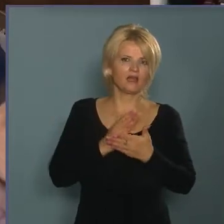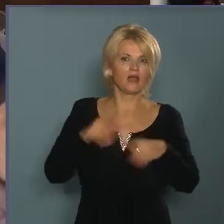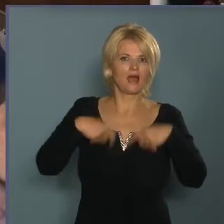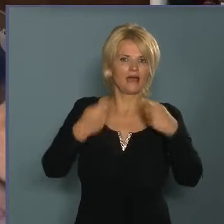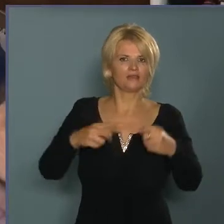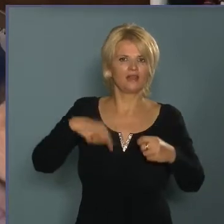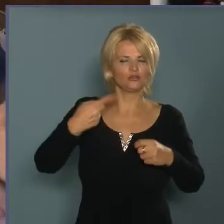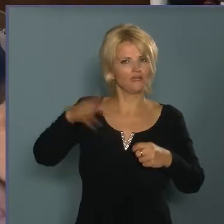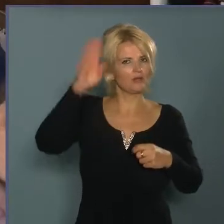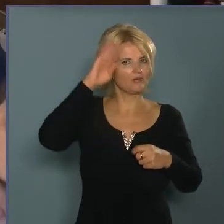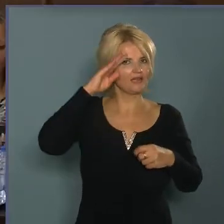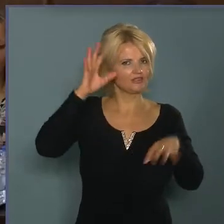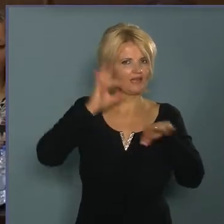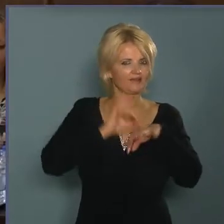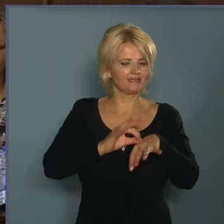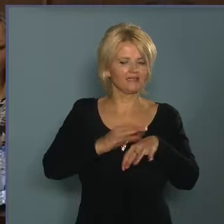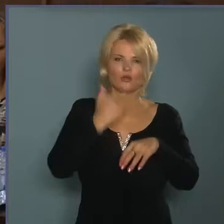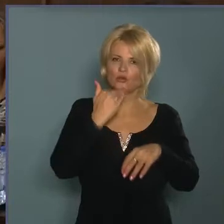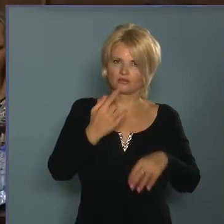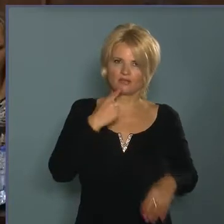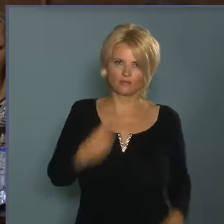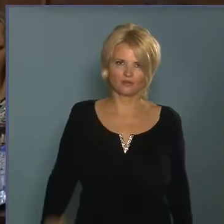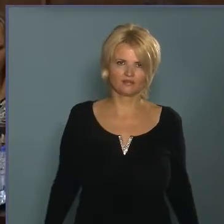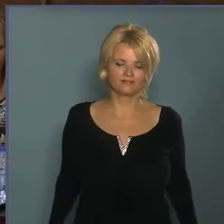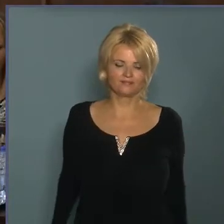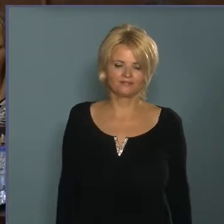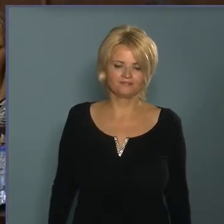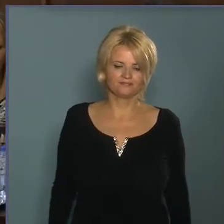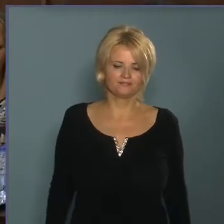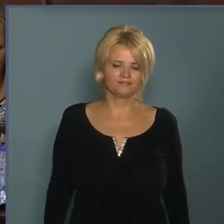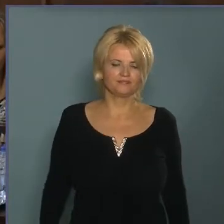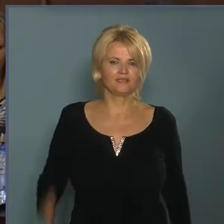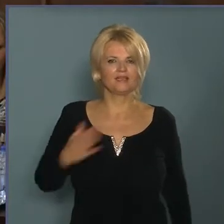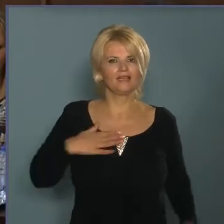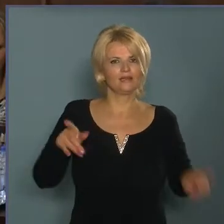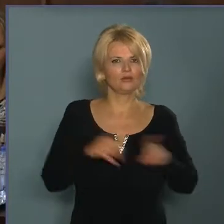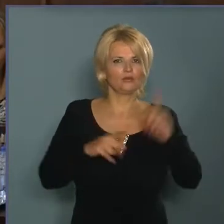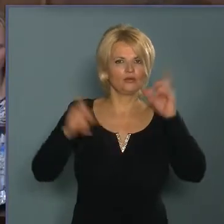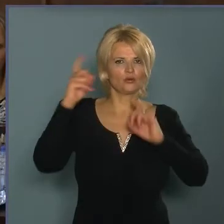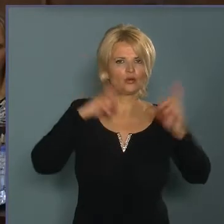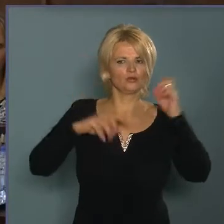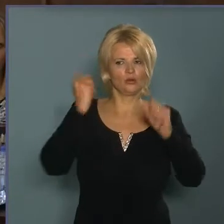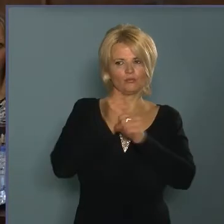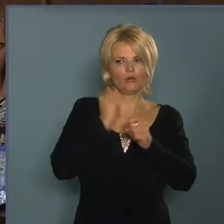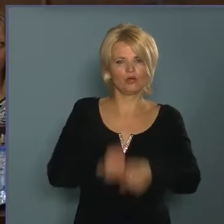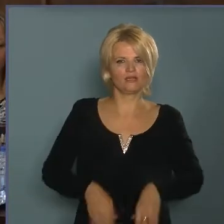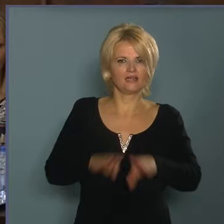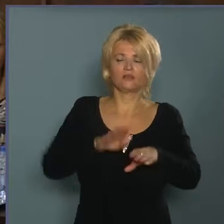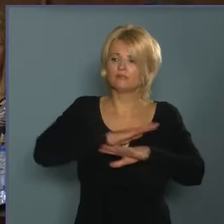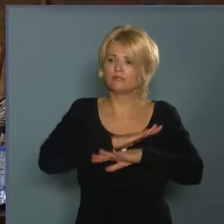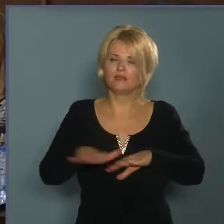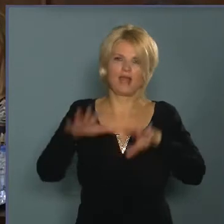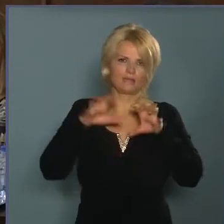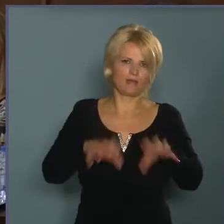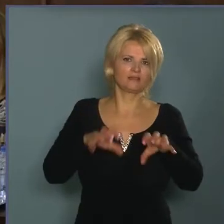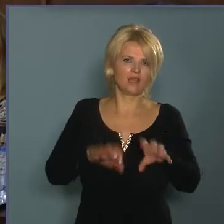átadást követően a kapitányság vezetője köszönetét fejezte ki. Én úgy gondolom, hogy megteszik a munkatársaim mindent,